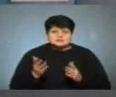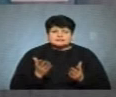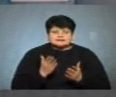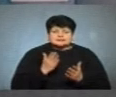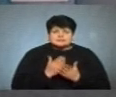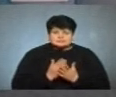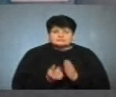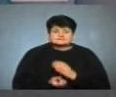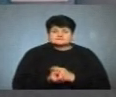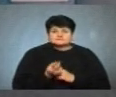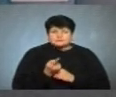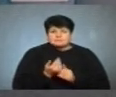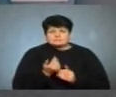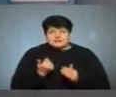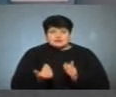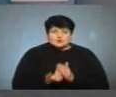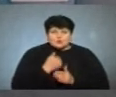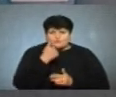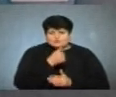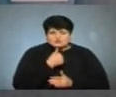саме така передноворічна,